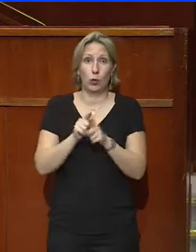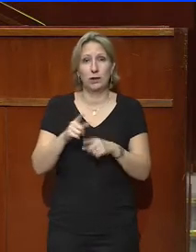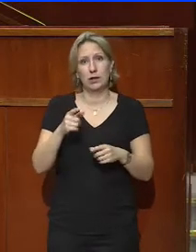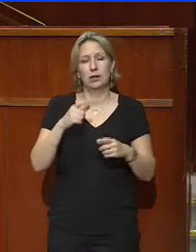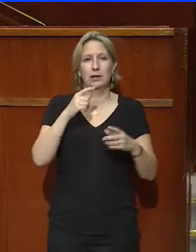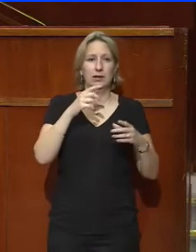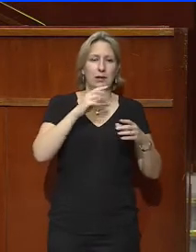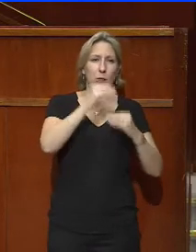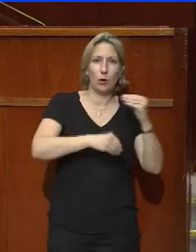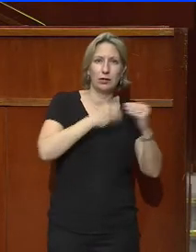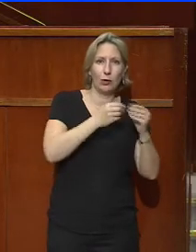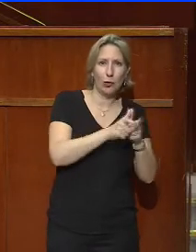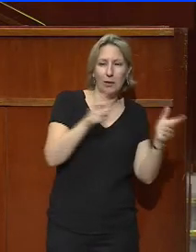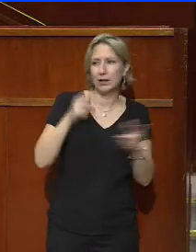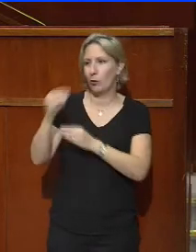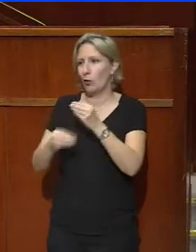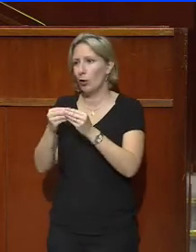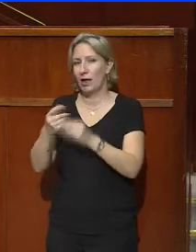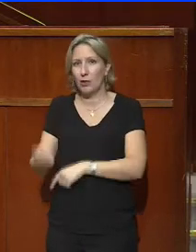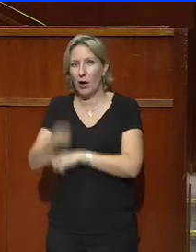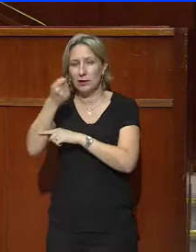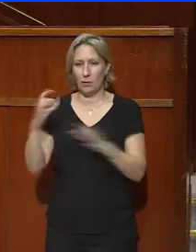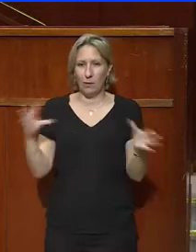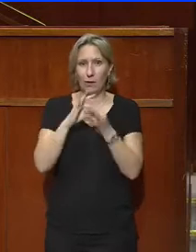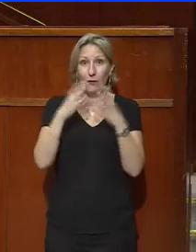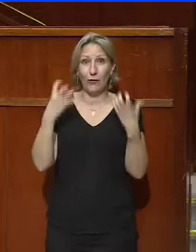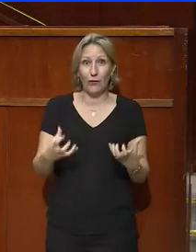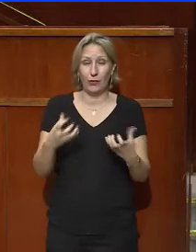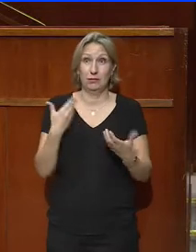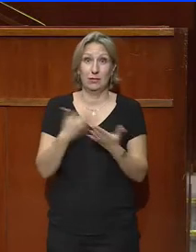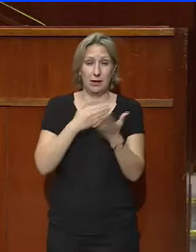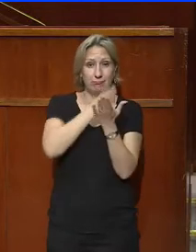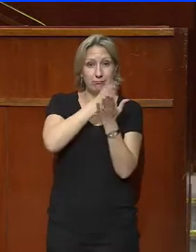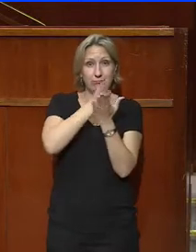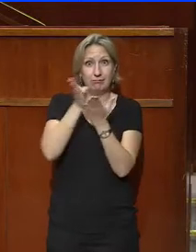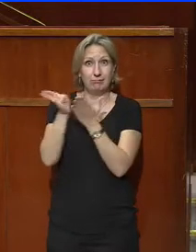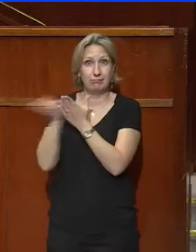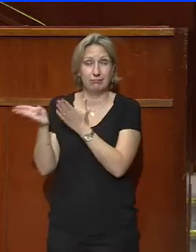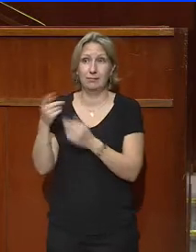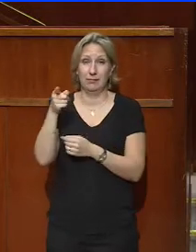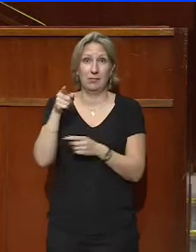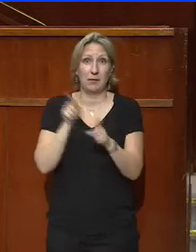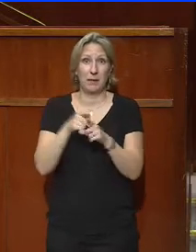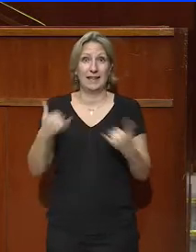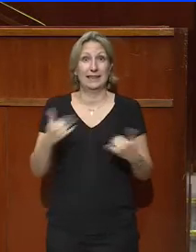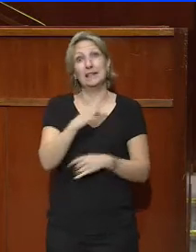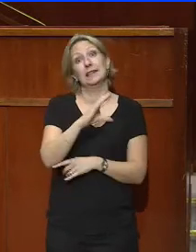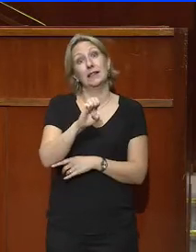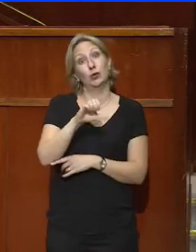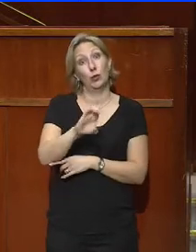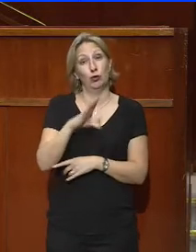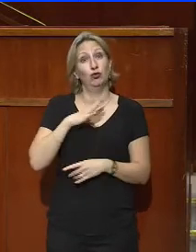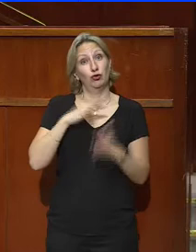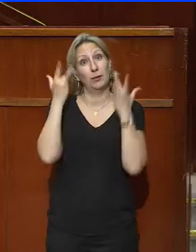planète entreprise. Sachez que dans ces différents domaines, comme dans bien d'autres, vous avez au CESE l'expérience,